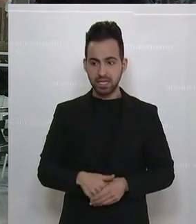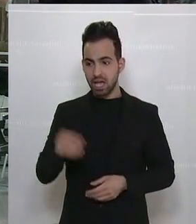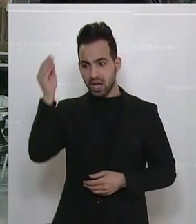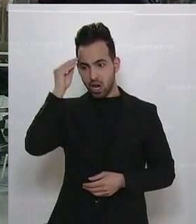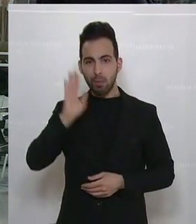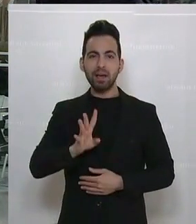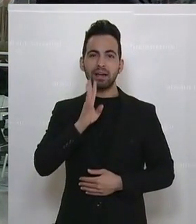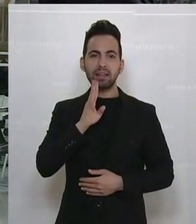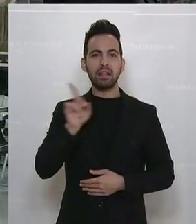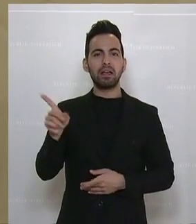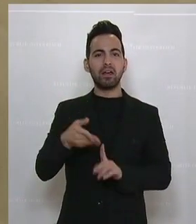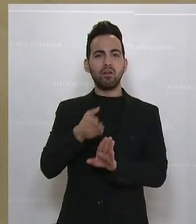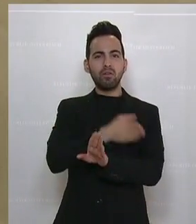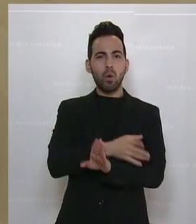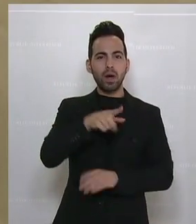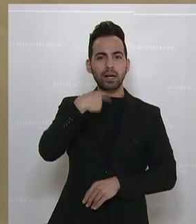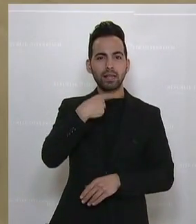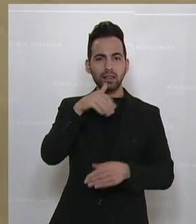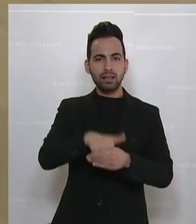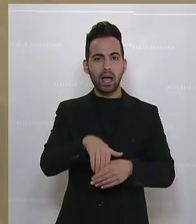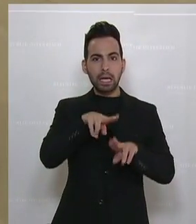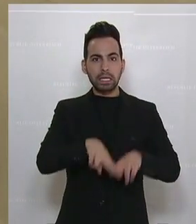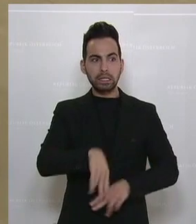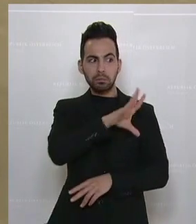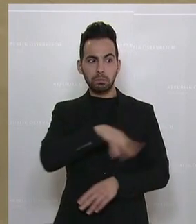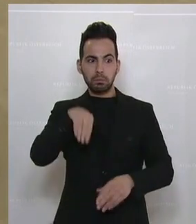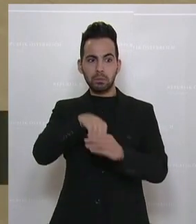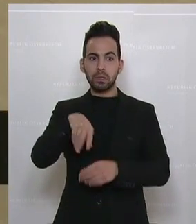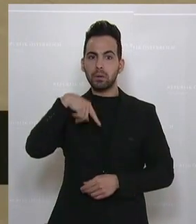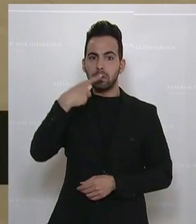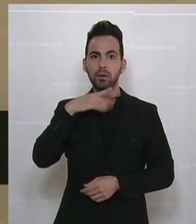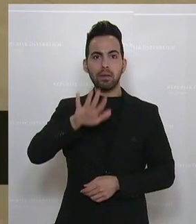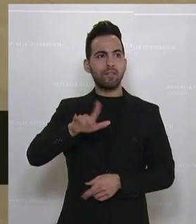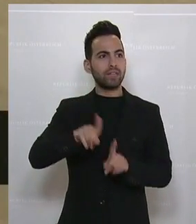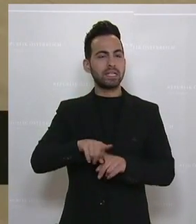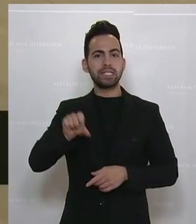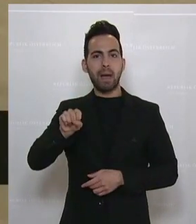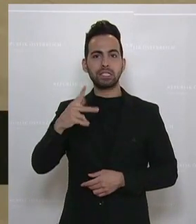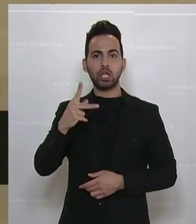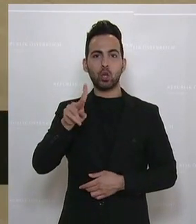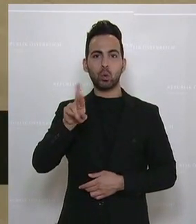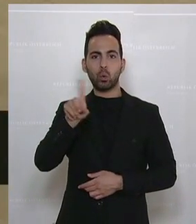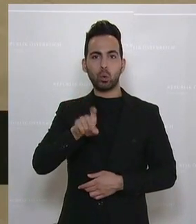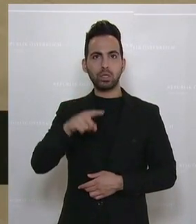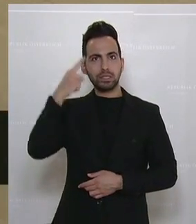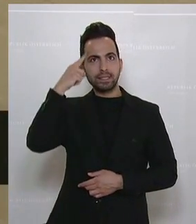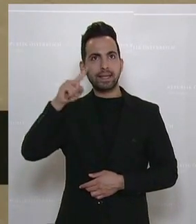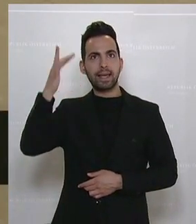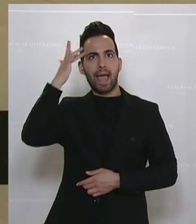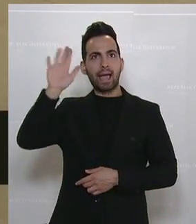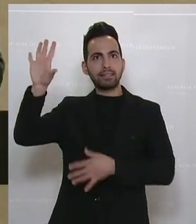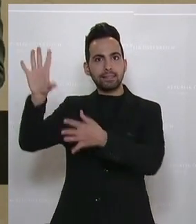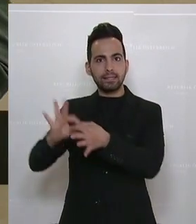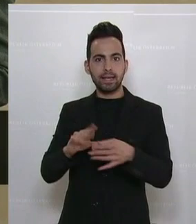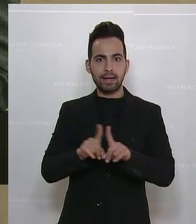Rede von einem Ihrer Vorgänger übrig geblieben ist und Sie haben ganz im Geiste von Sebastian Kurz genau das Gleiche gemacht.